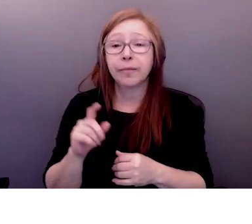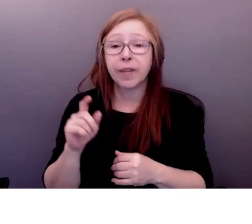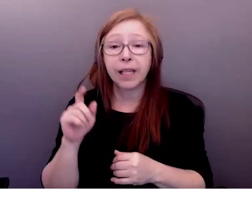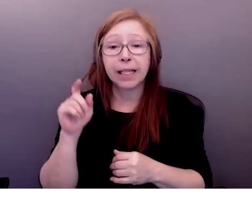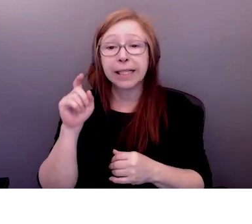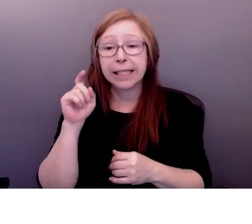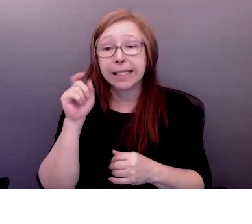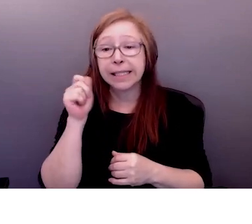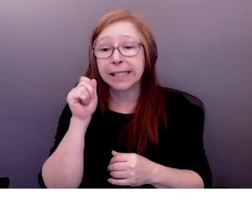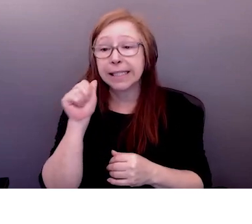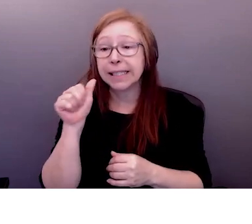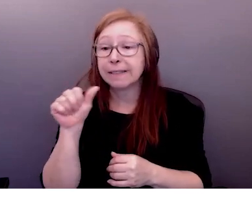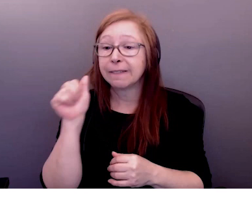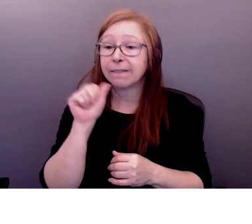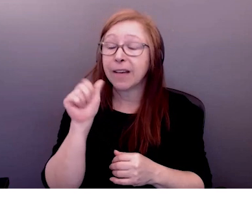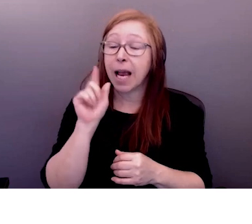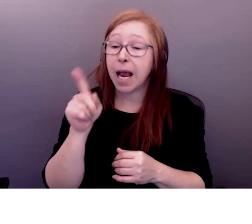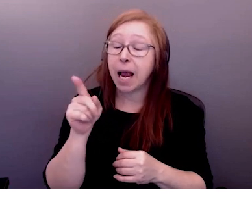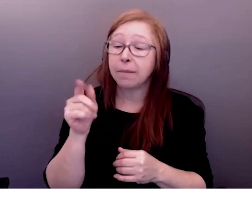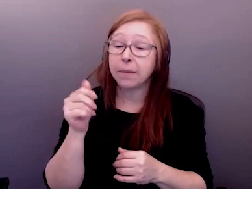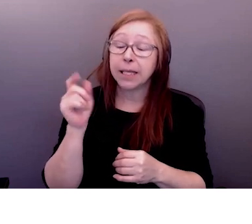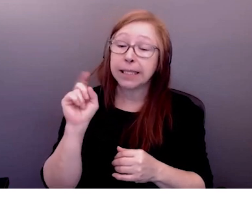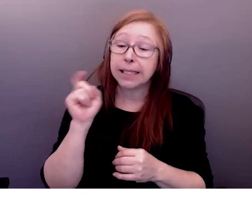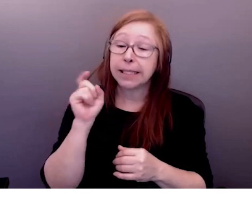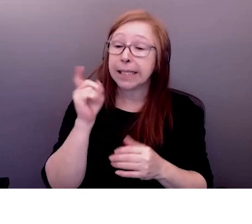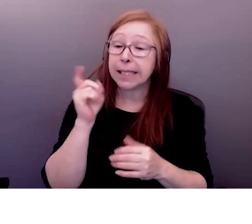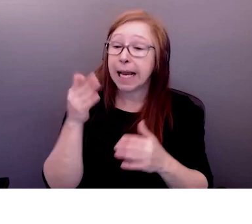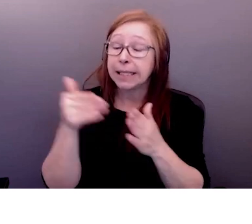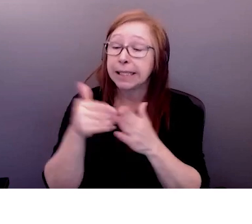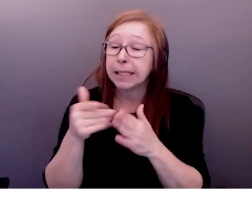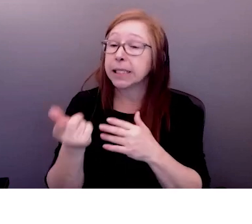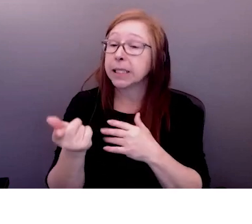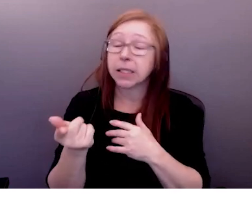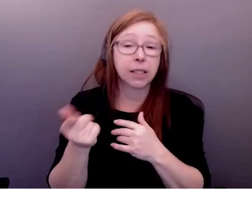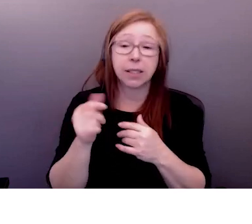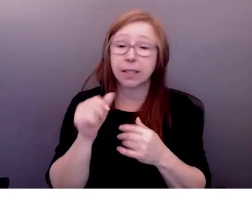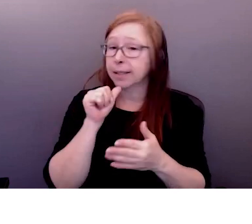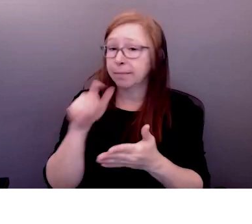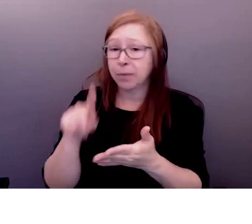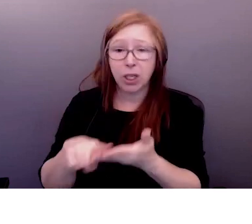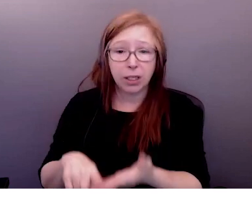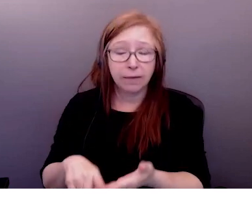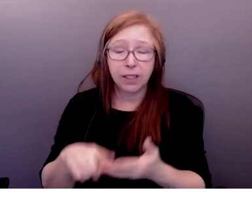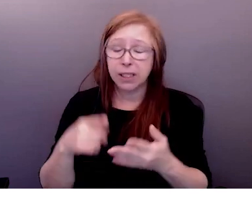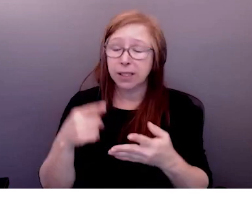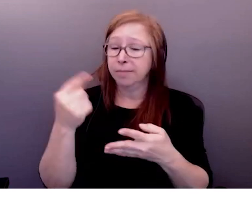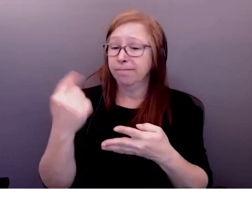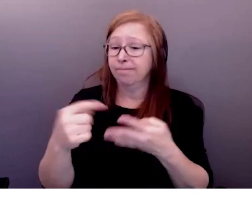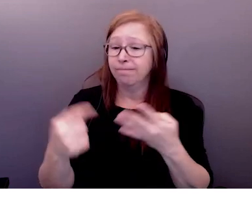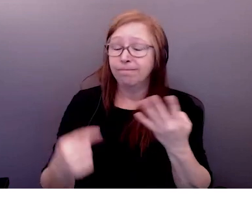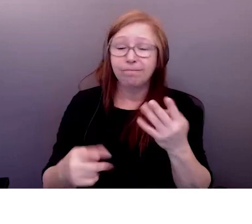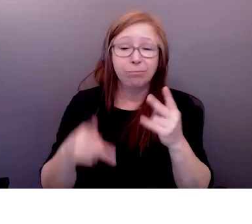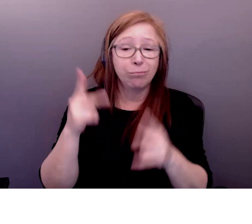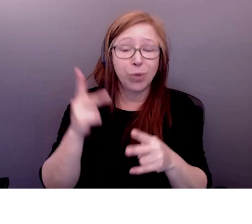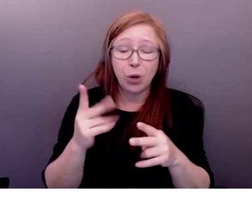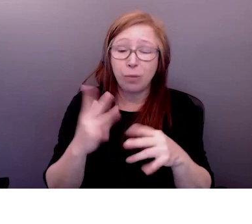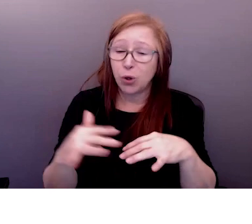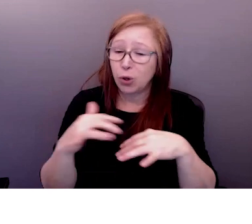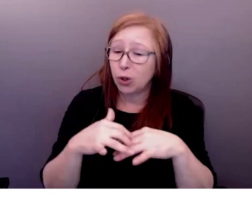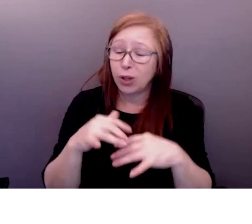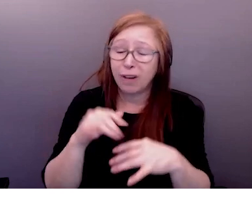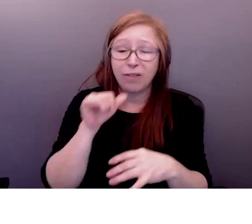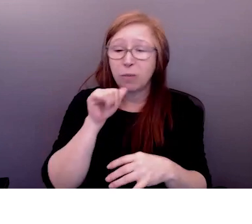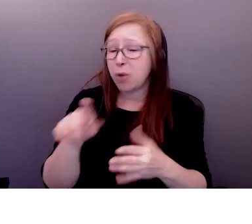chance certaines personnes dans la boîte de clavardage ont déjà remarqué c'est comme d'habitude que c'est comme par